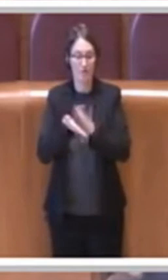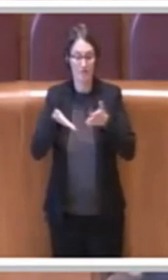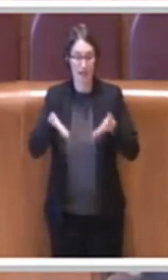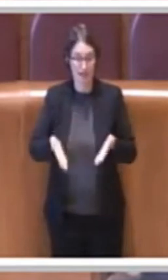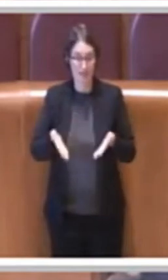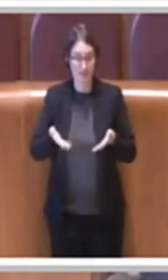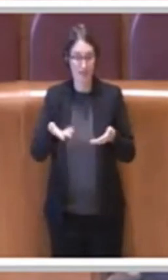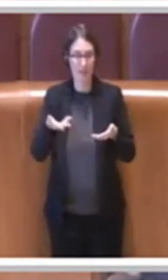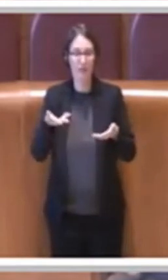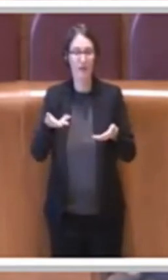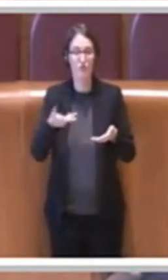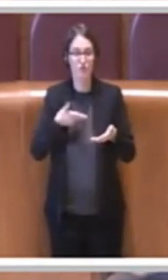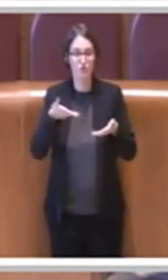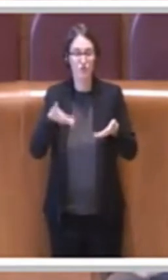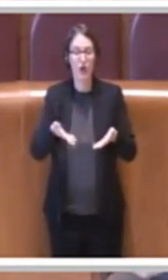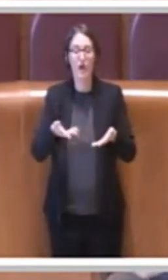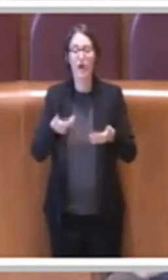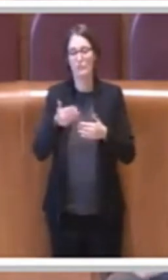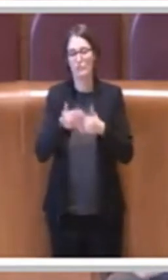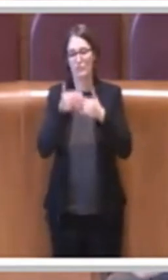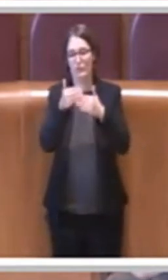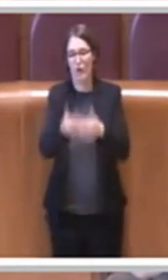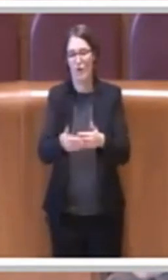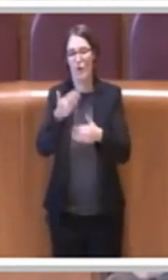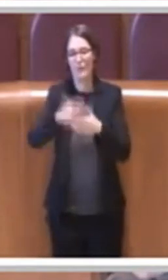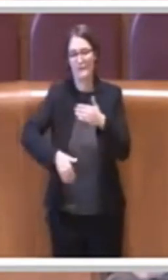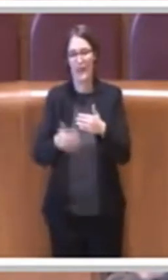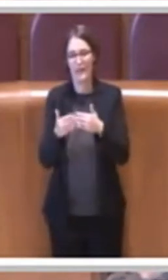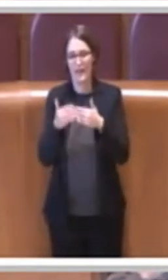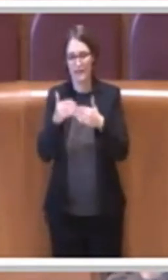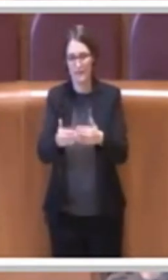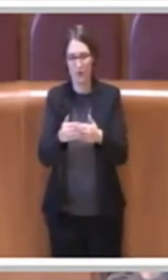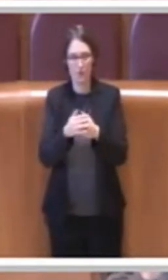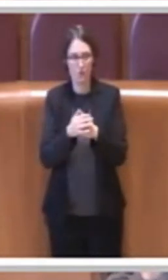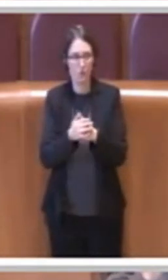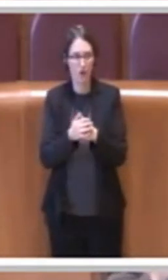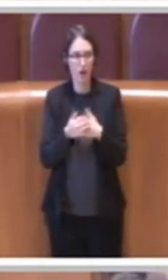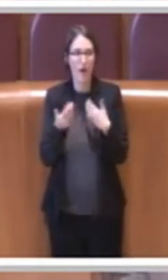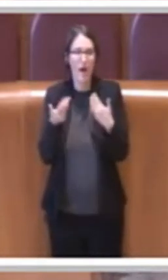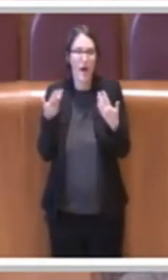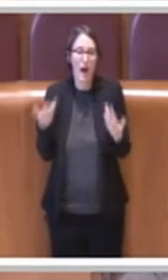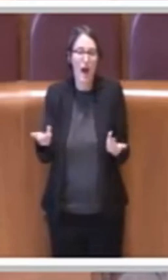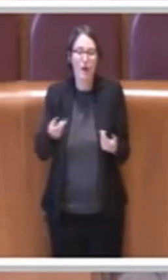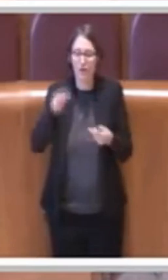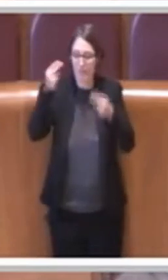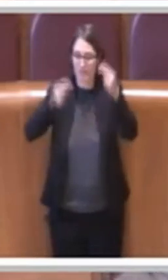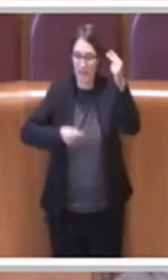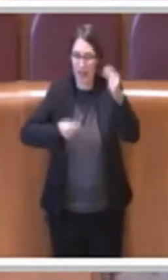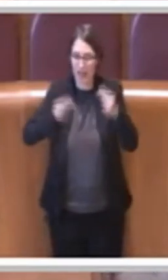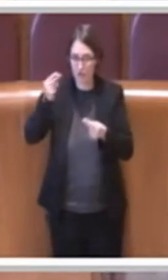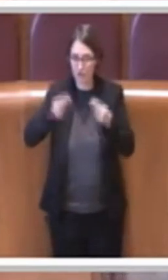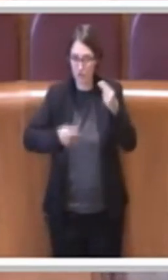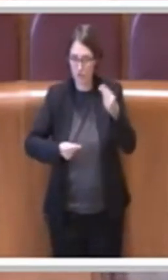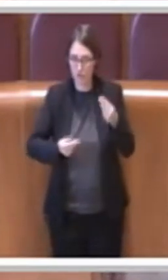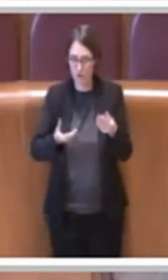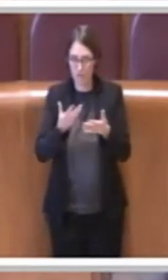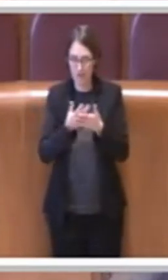Ovviamente a livello di bilancio le poste che erano state previste per